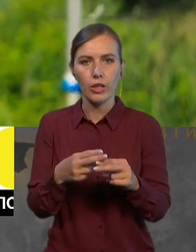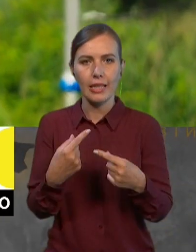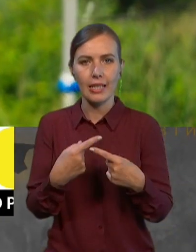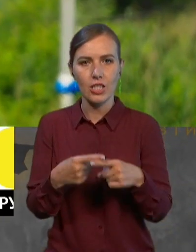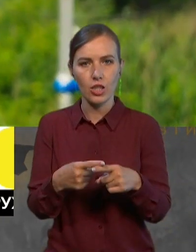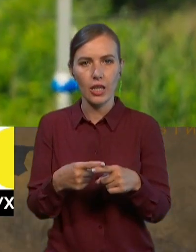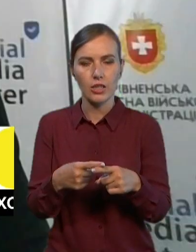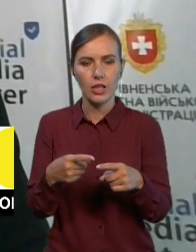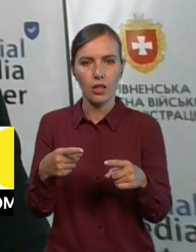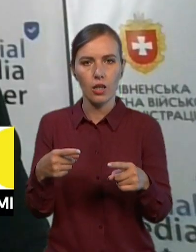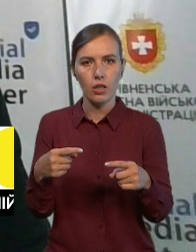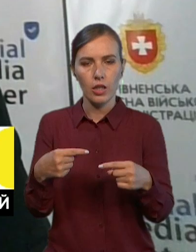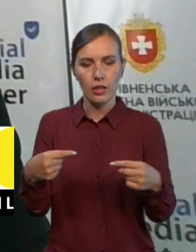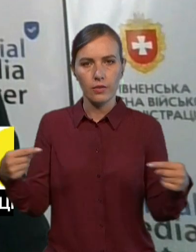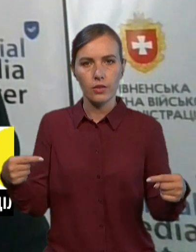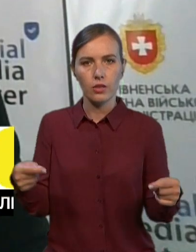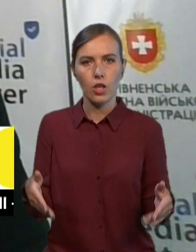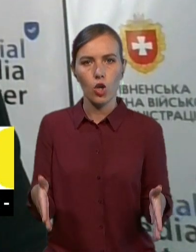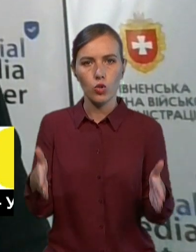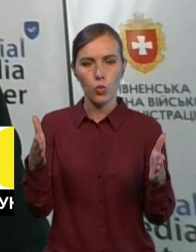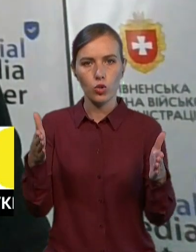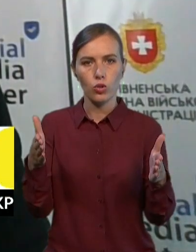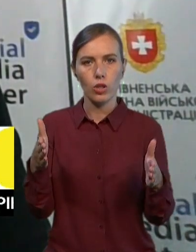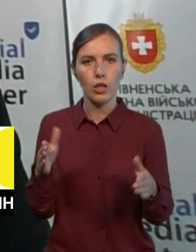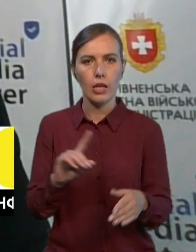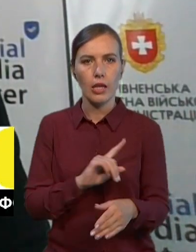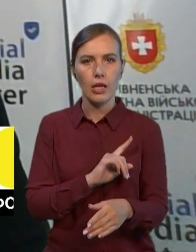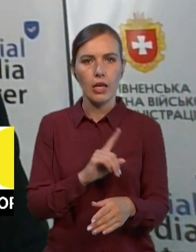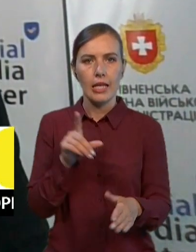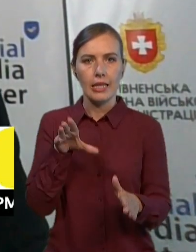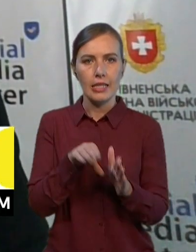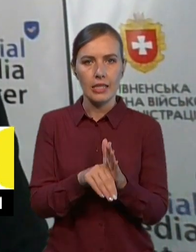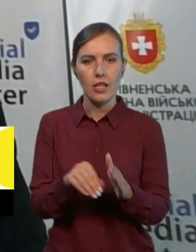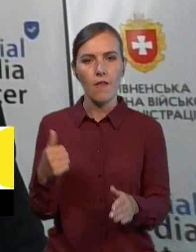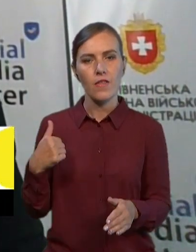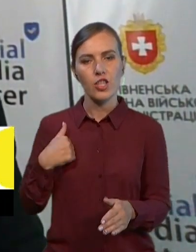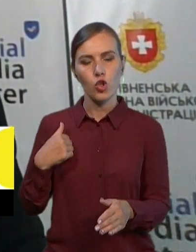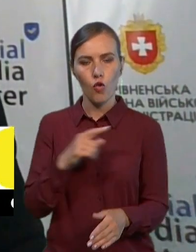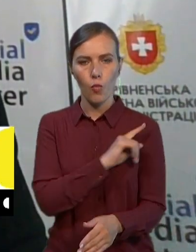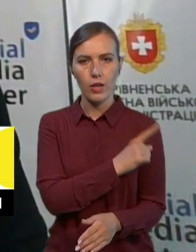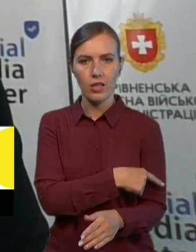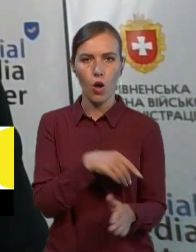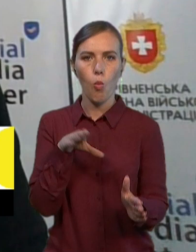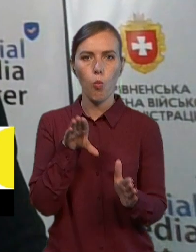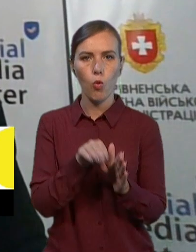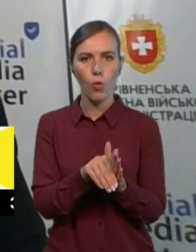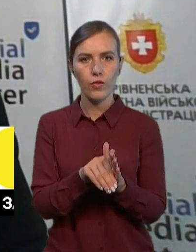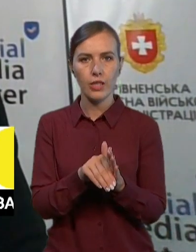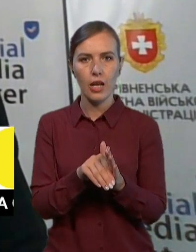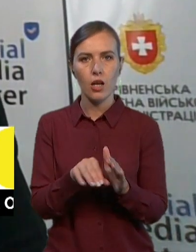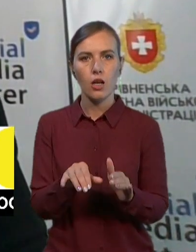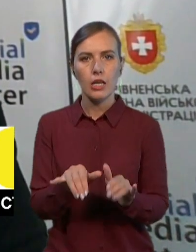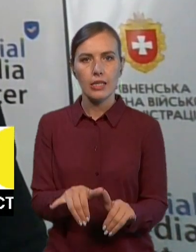фортифікаційних. Можу сказати, що насичення військовими силами також поповнюється, зміцнюється,